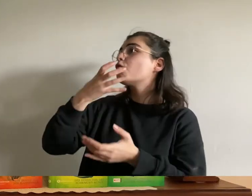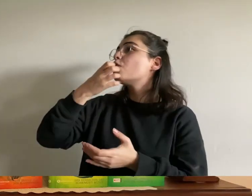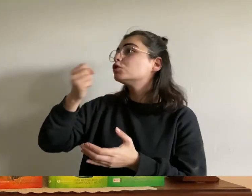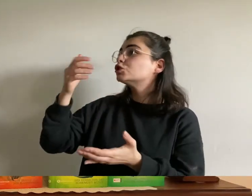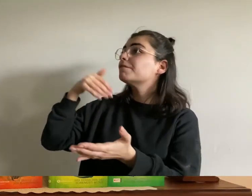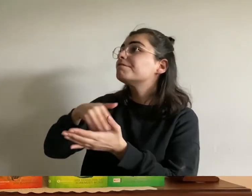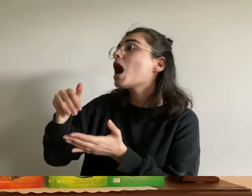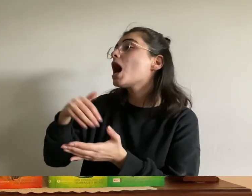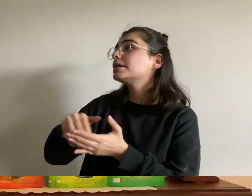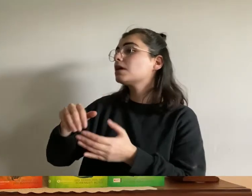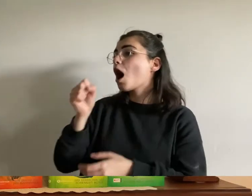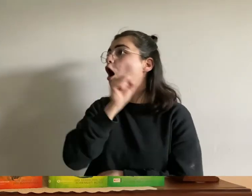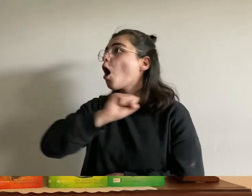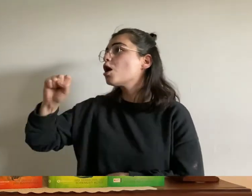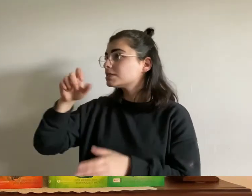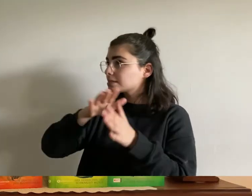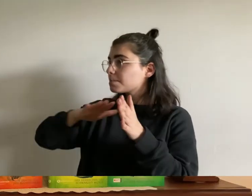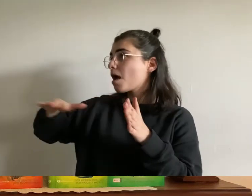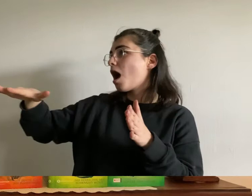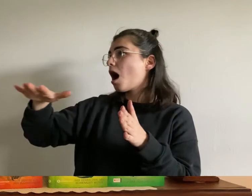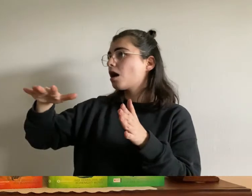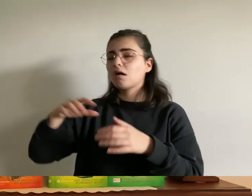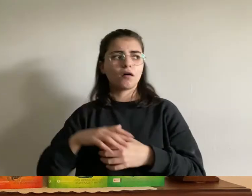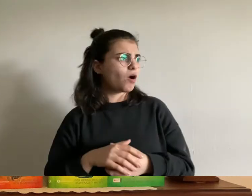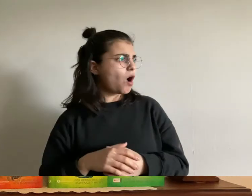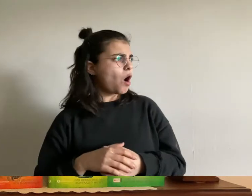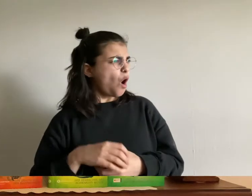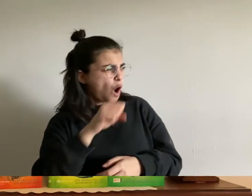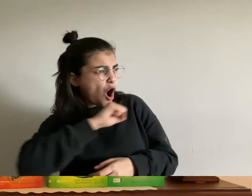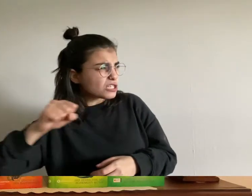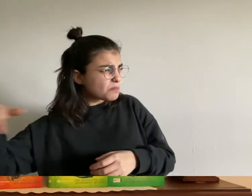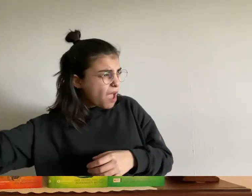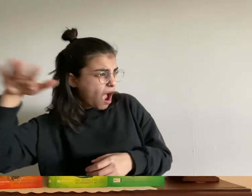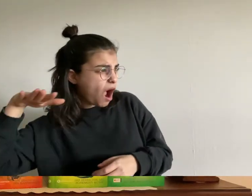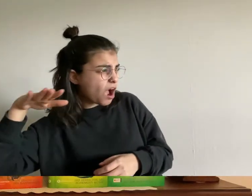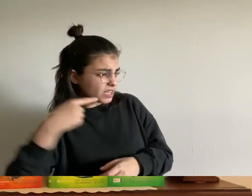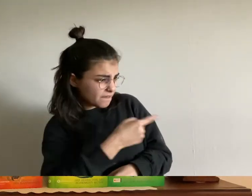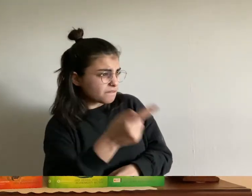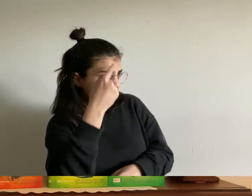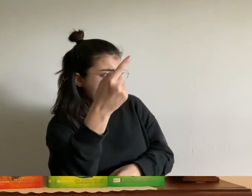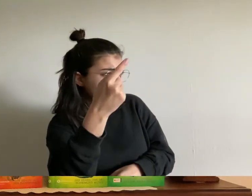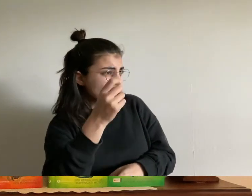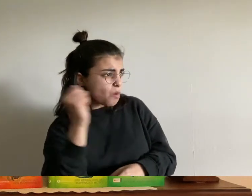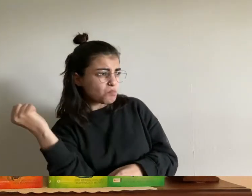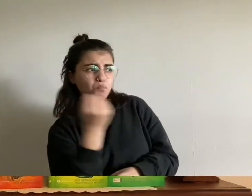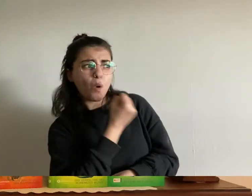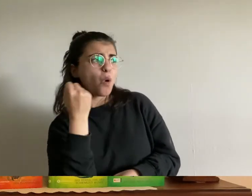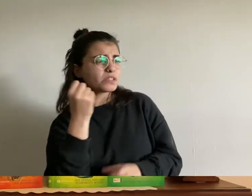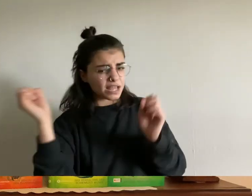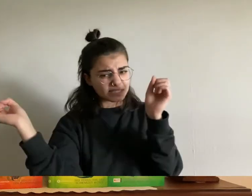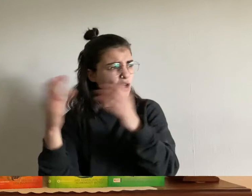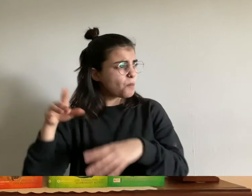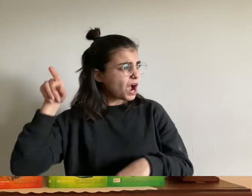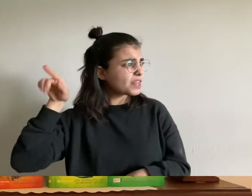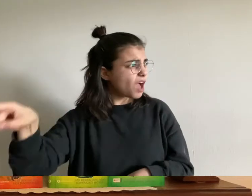ihr wisst aber schon dass wolfrats inseln nicht weit von der küste entfernt liegt bangt nickte lächelt ja das ist uns